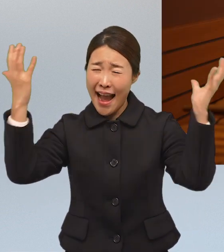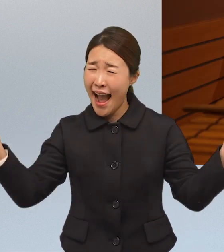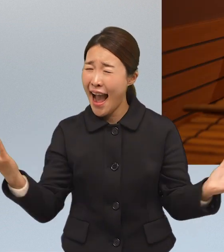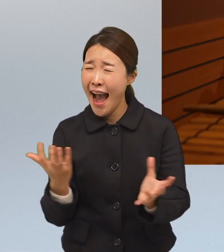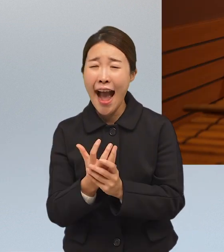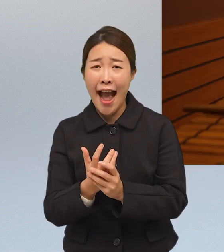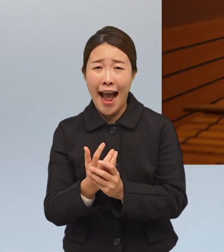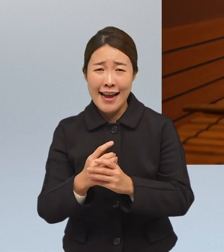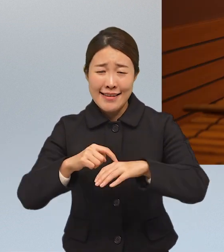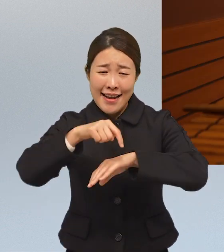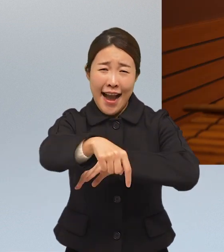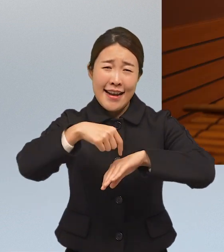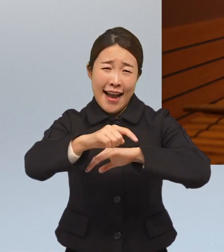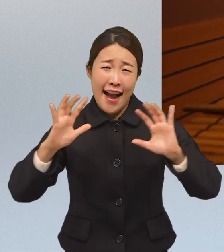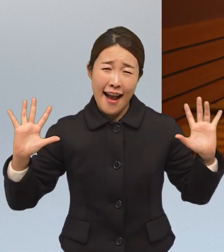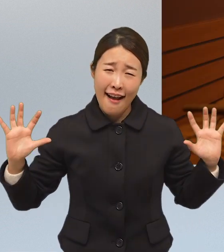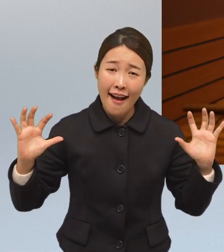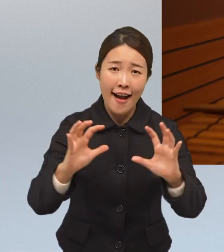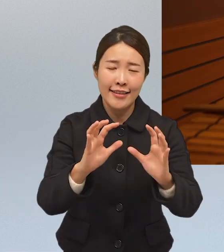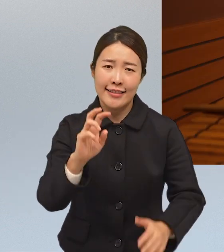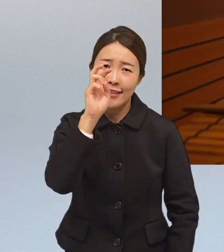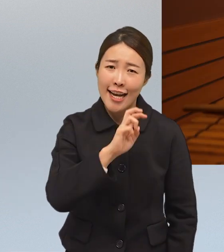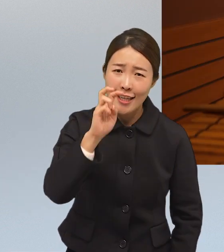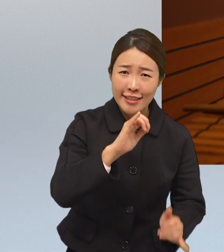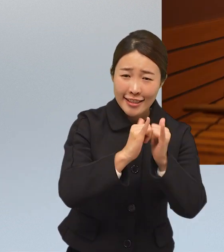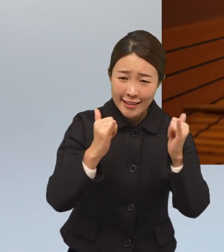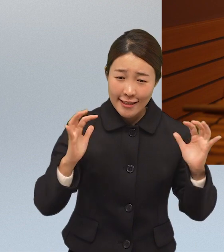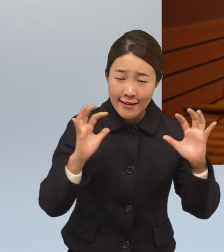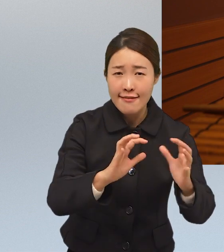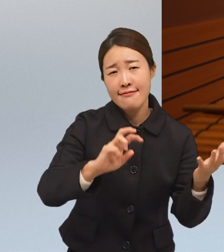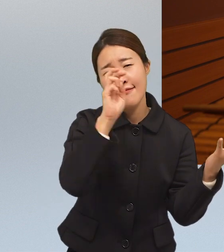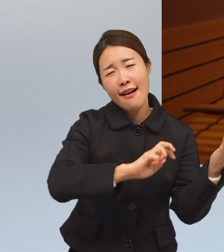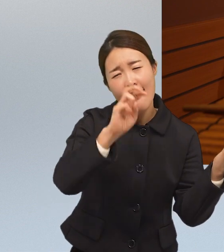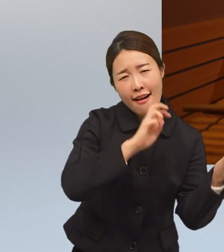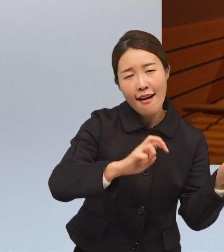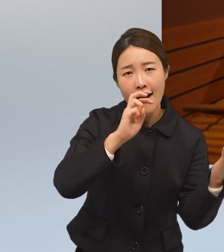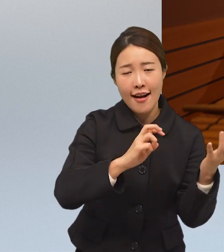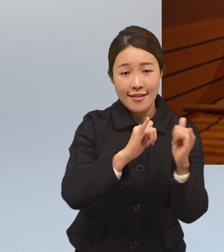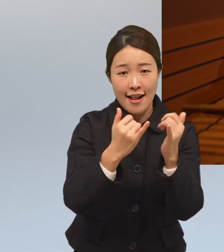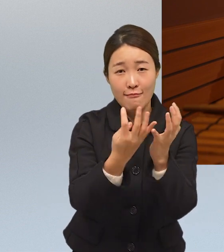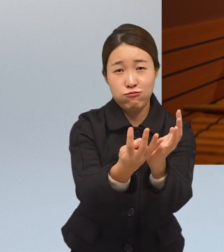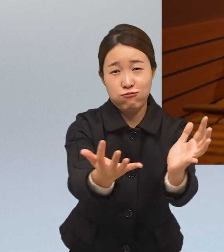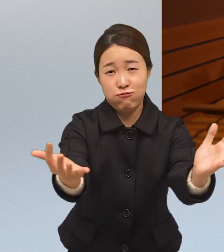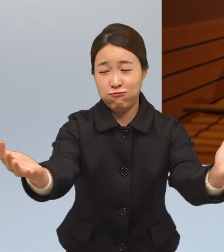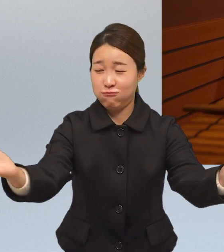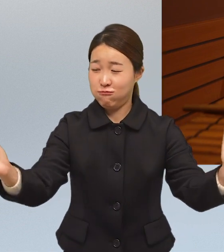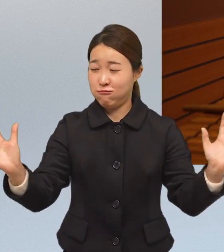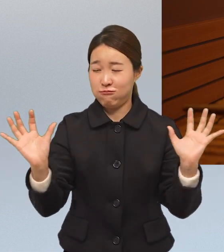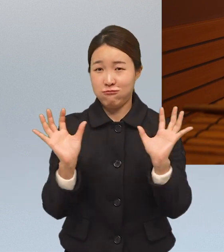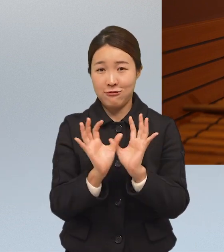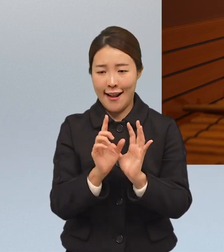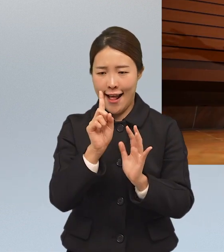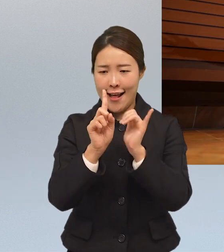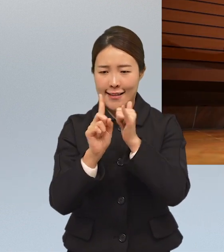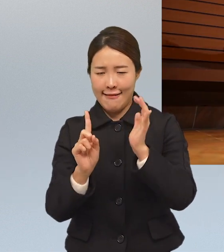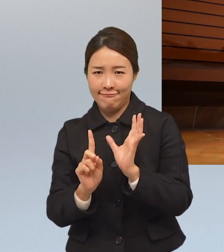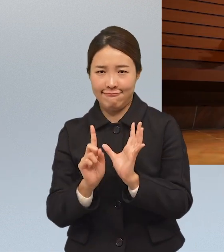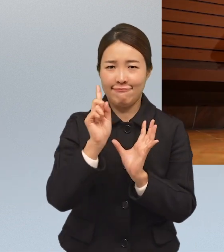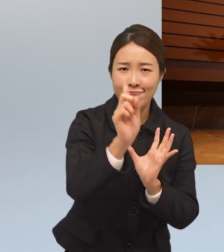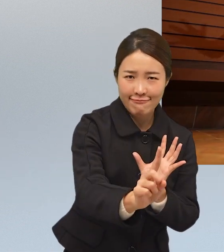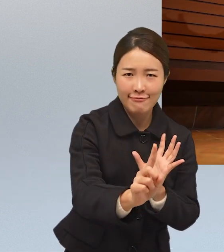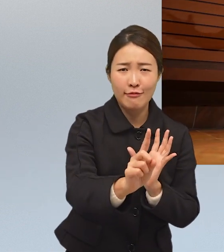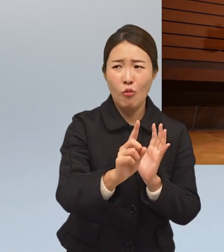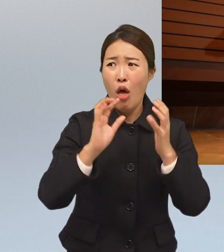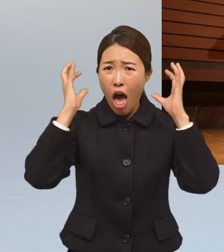사람들이 다 나와서 연주자들이 와서 연주를 하고 정말 둥글게 원을 그려서 한